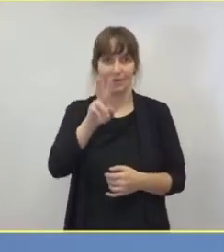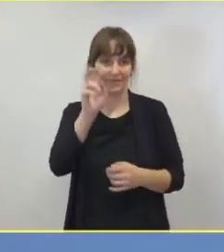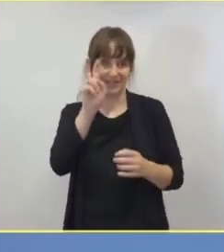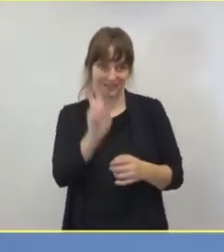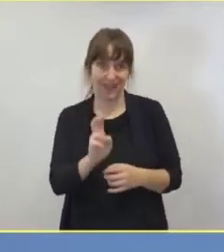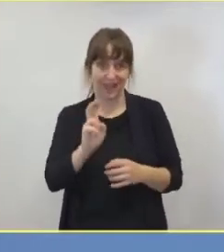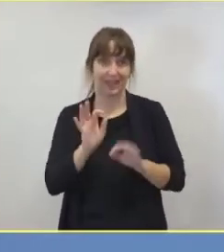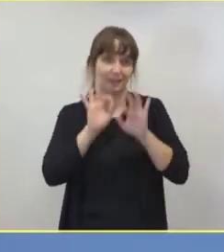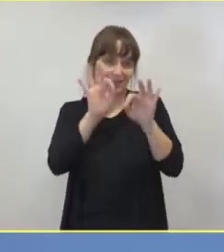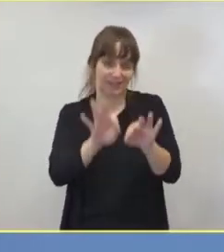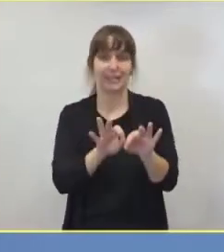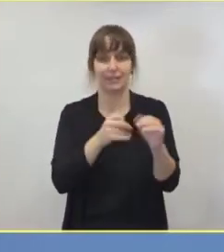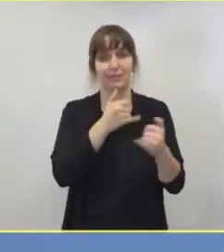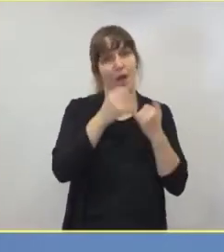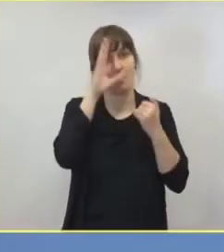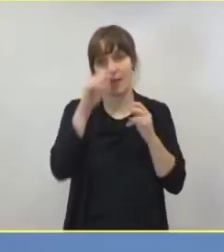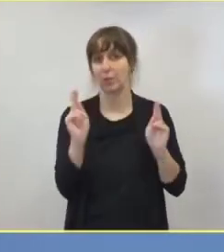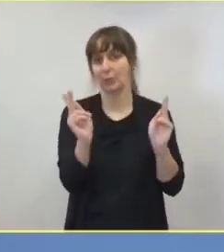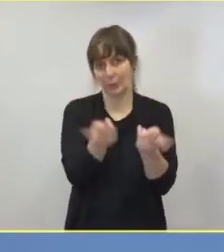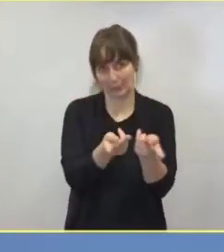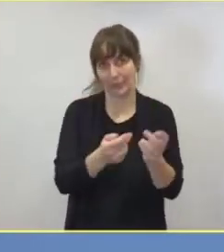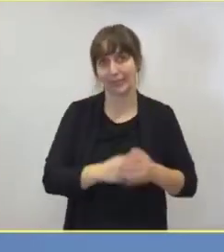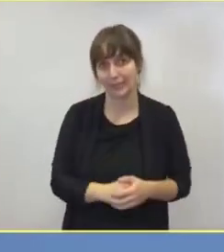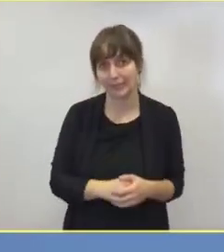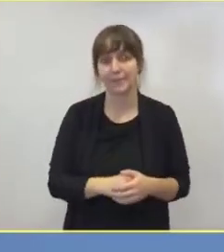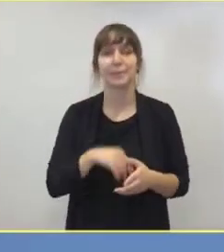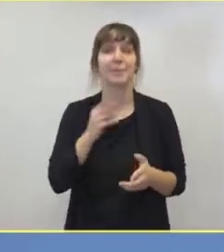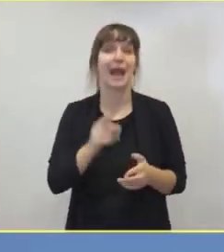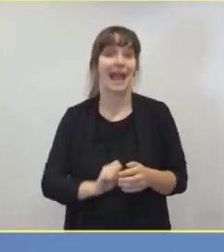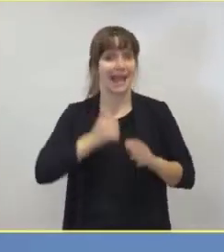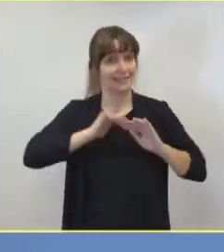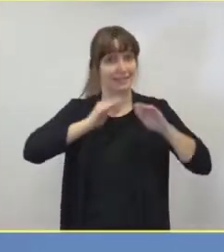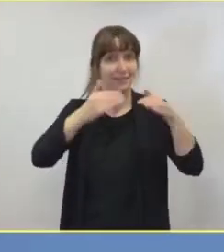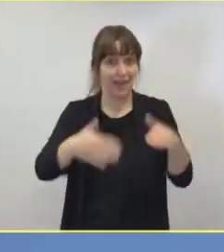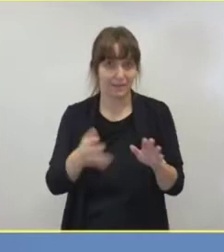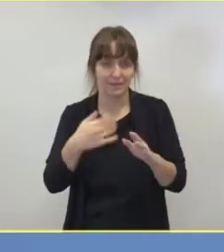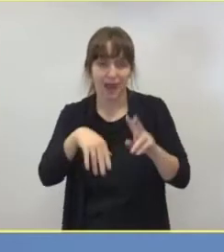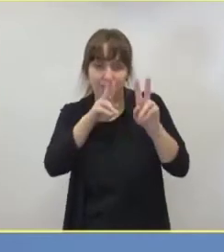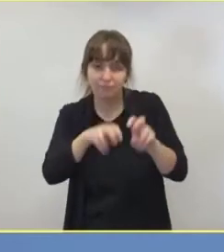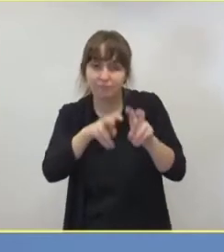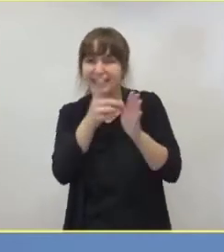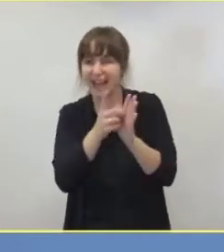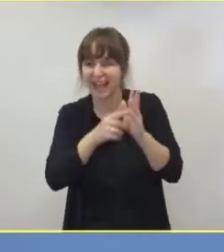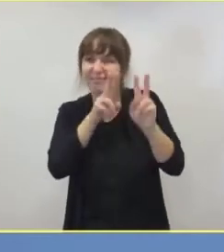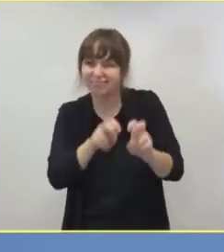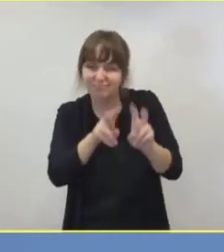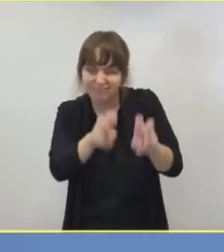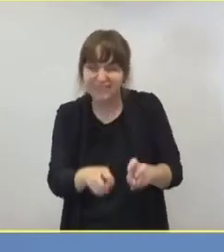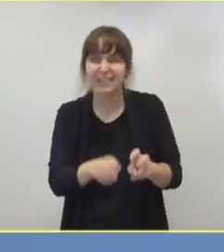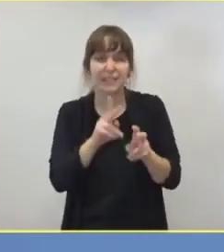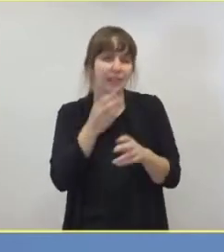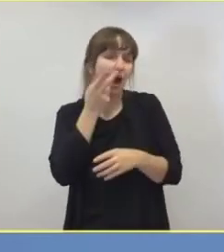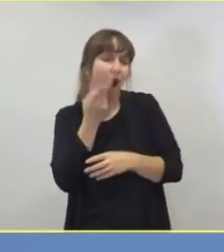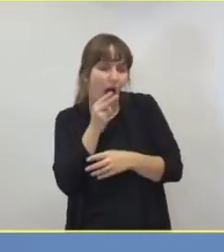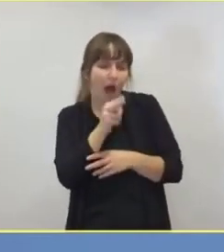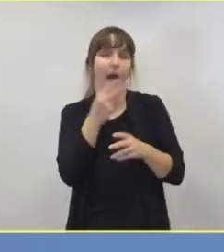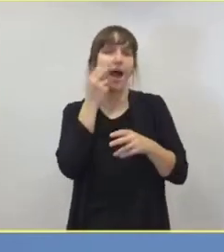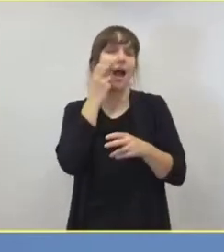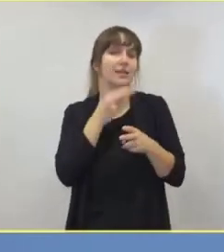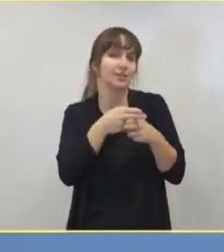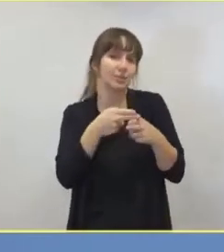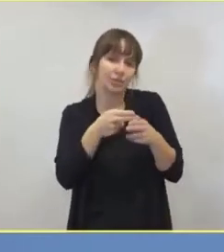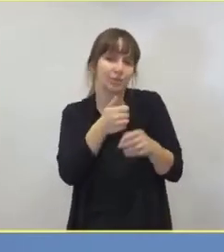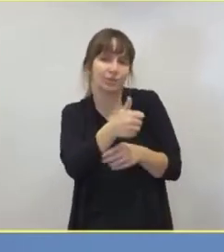infiziert bei der Neuinfektion wie Frauen. Wir hatten bei der ersten Welle, bei der Aufarbeitung dieser Daten, einen Altersdurchschnitt von 69